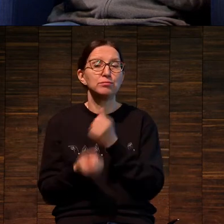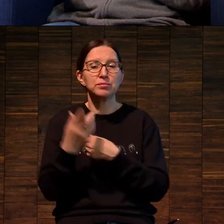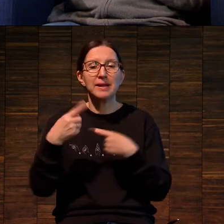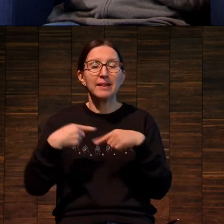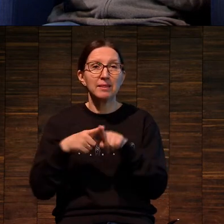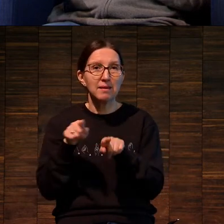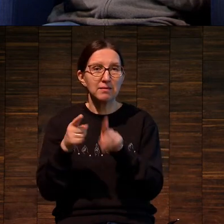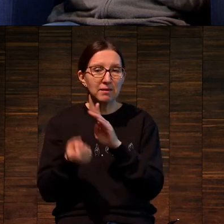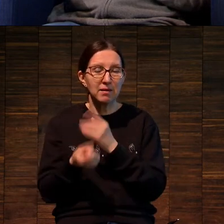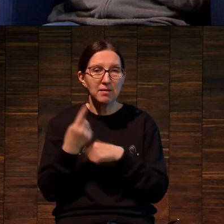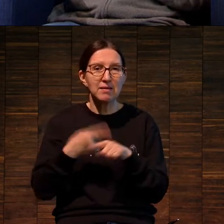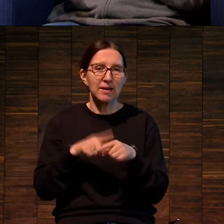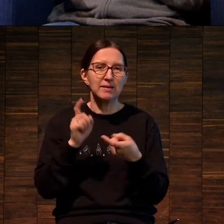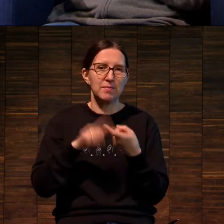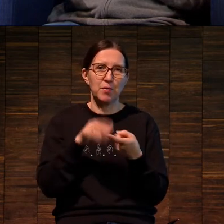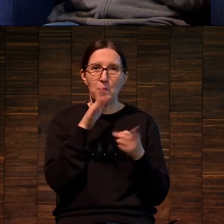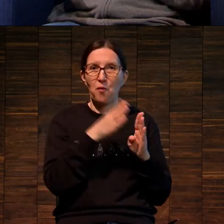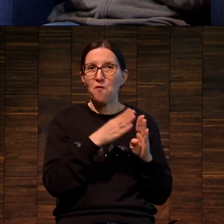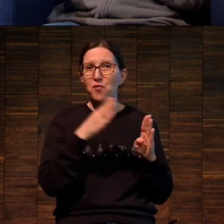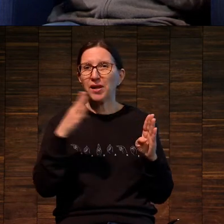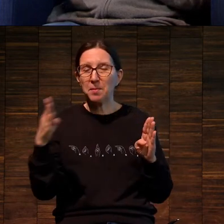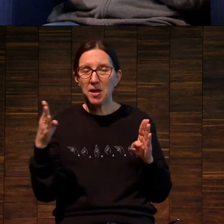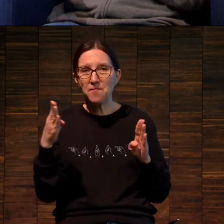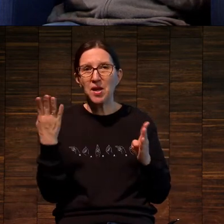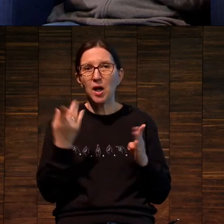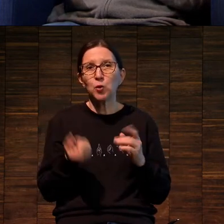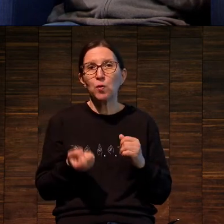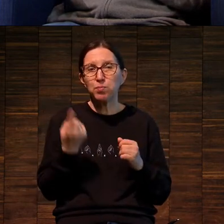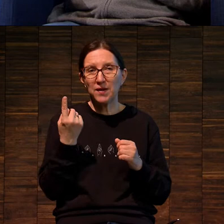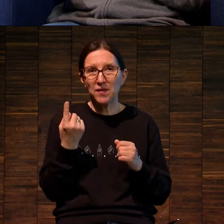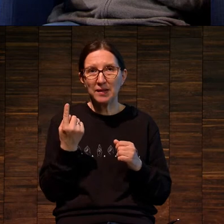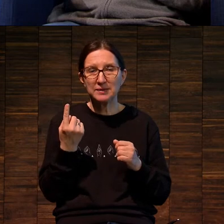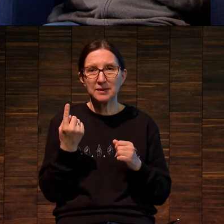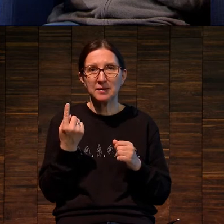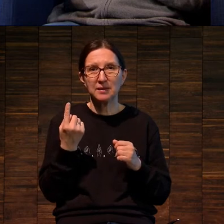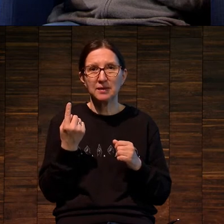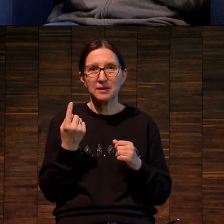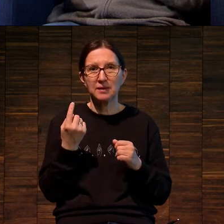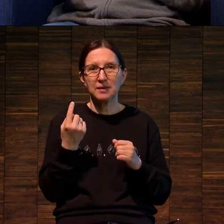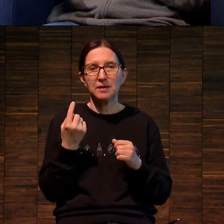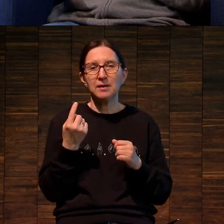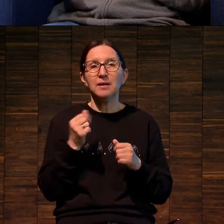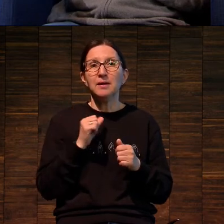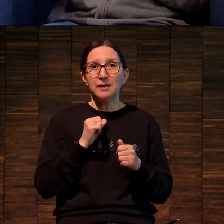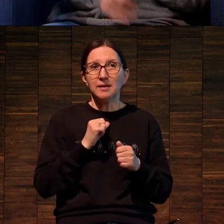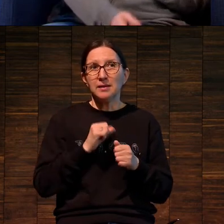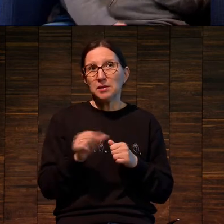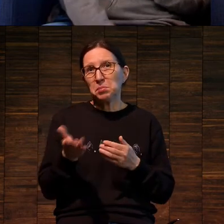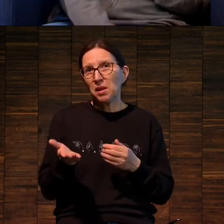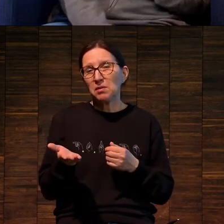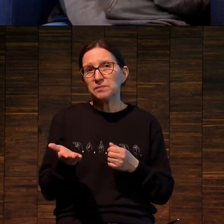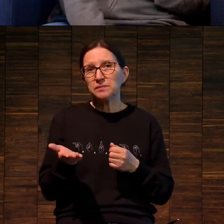расположил по времени, которое появилось практически